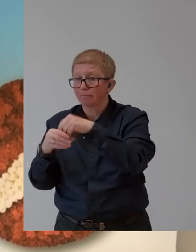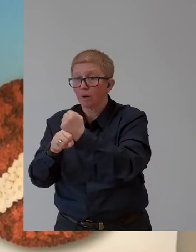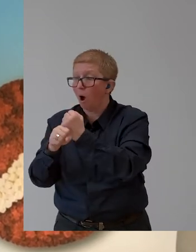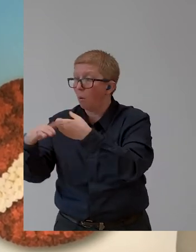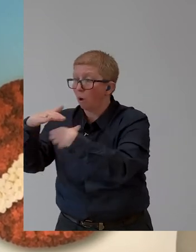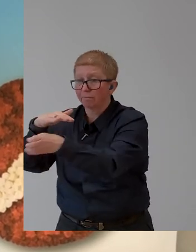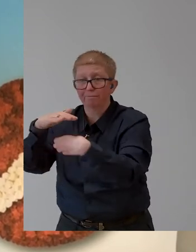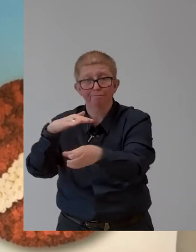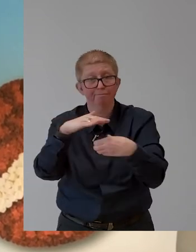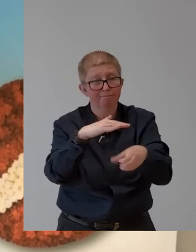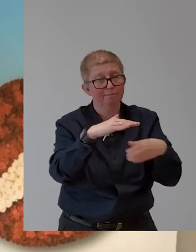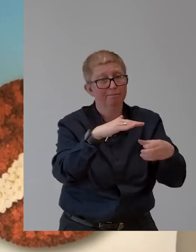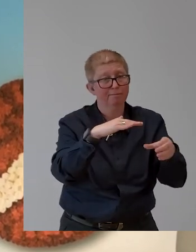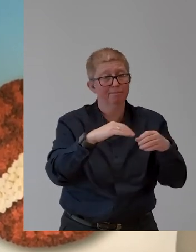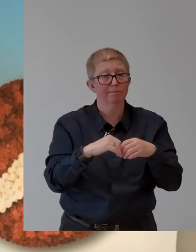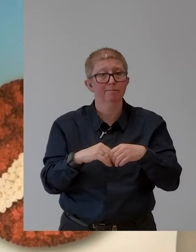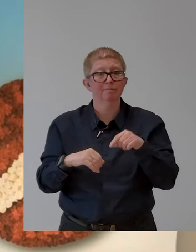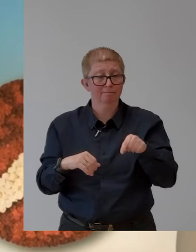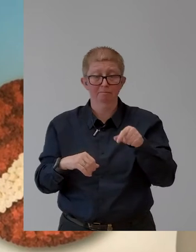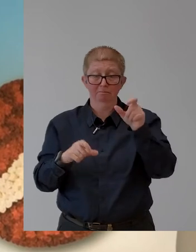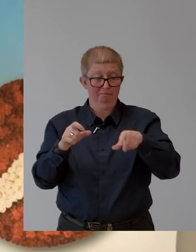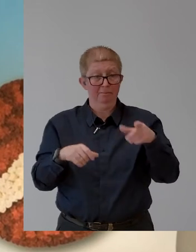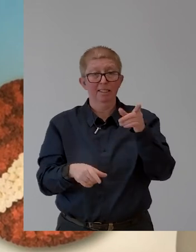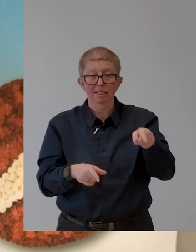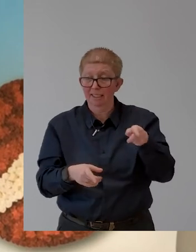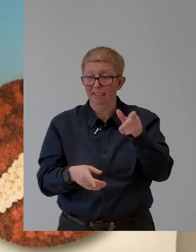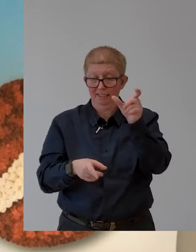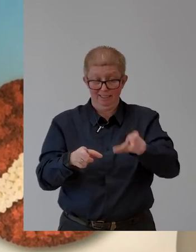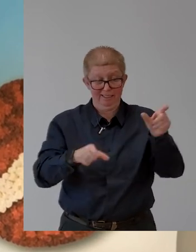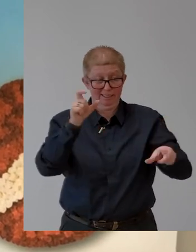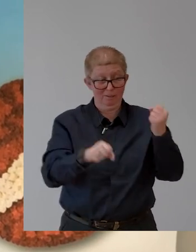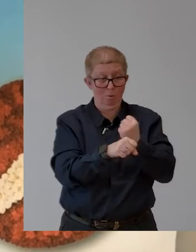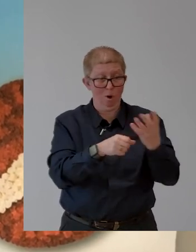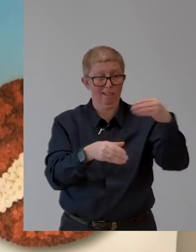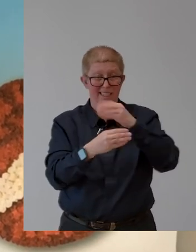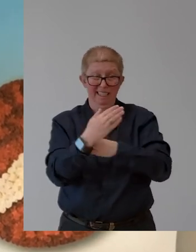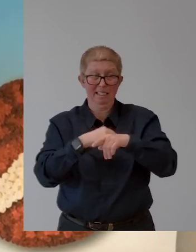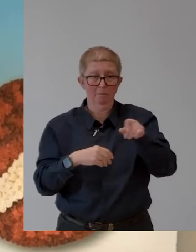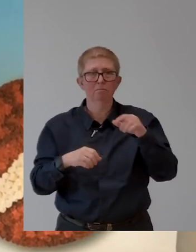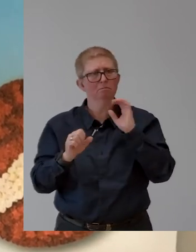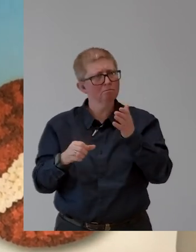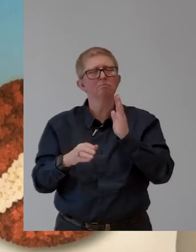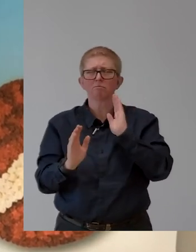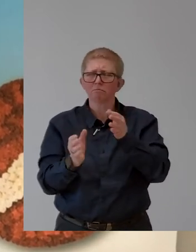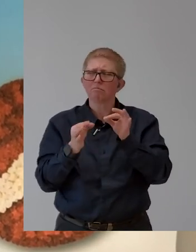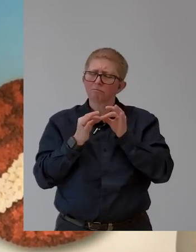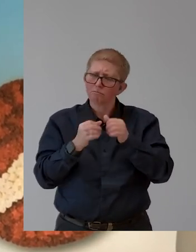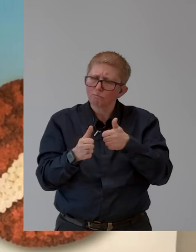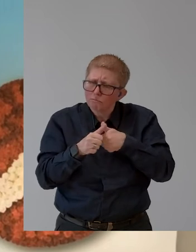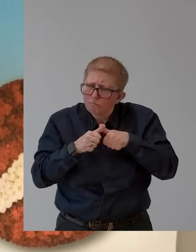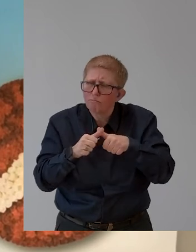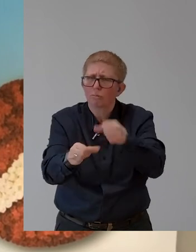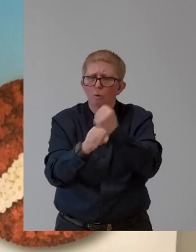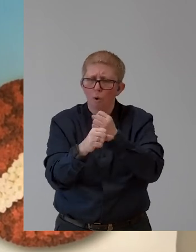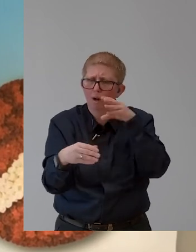loyal employees. And during the lockdown, we were all restricting in our freedom of movement and barrier-free